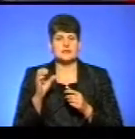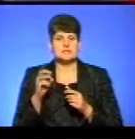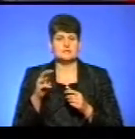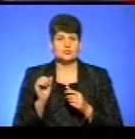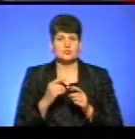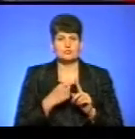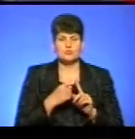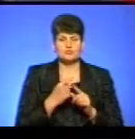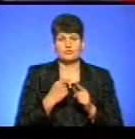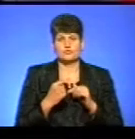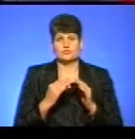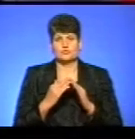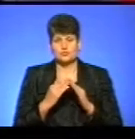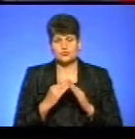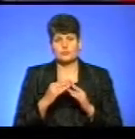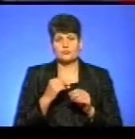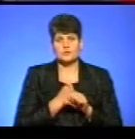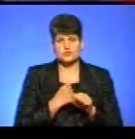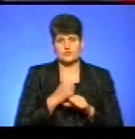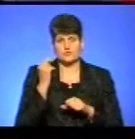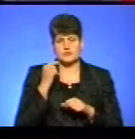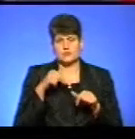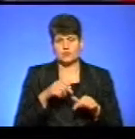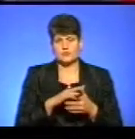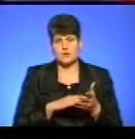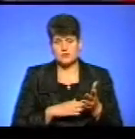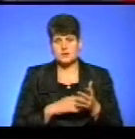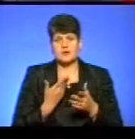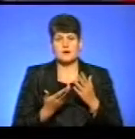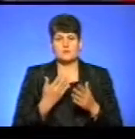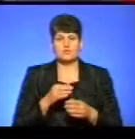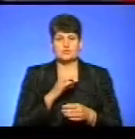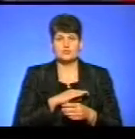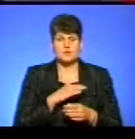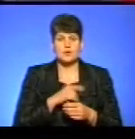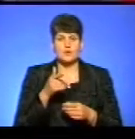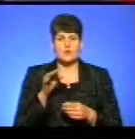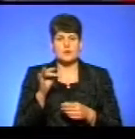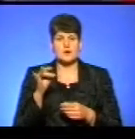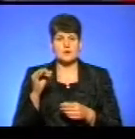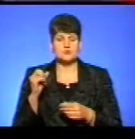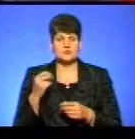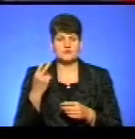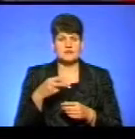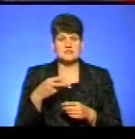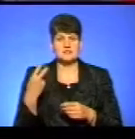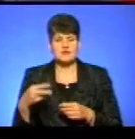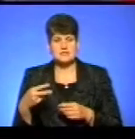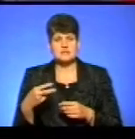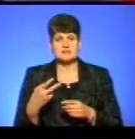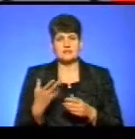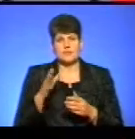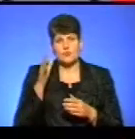і працюють, вчаться тут далі, або скористалися через «Горизонт-2020» науковими якимись